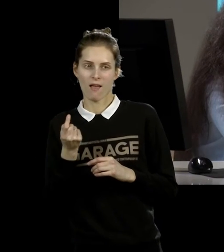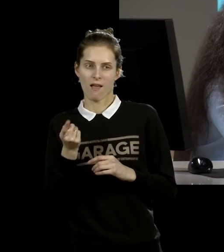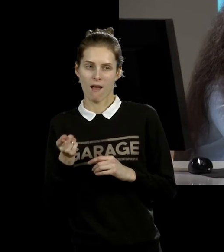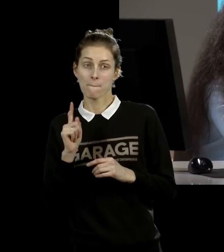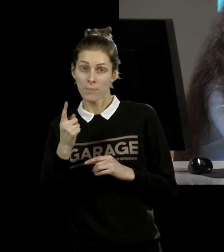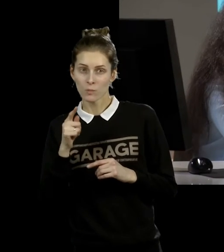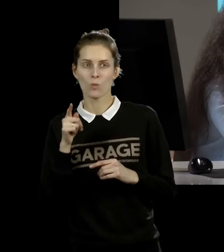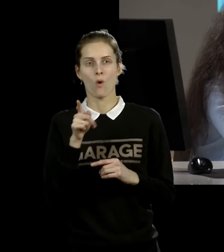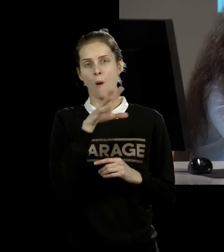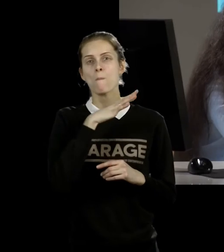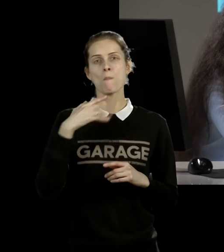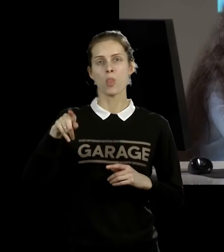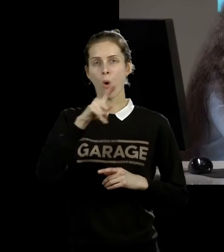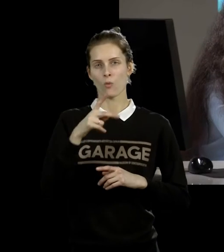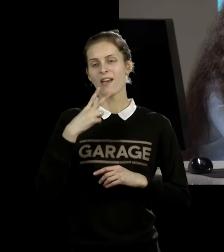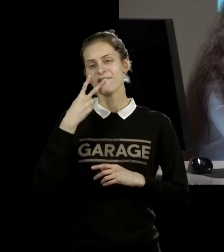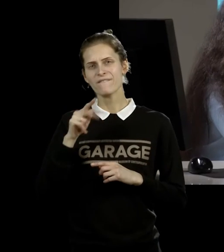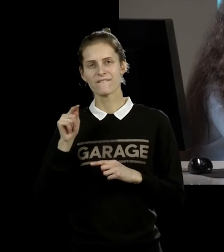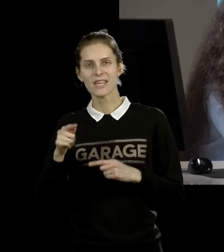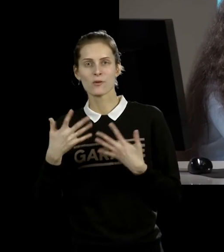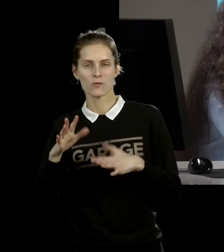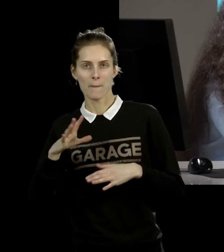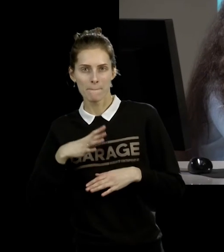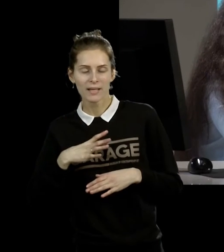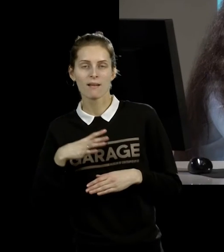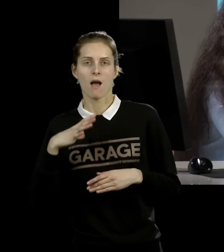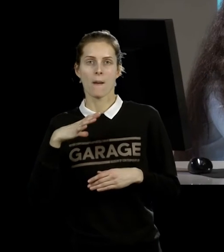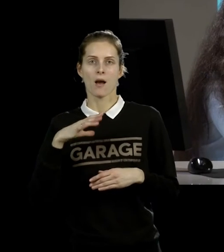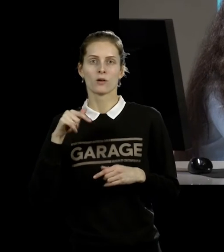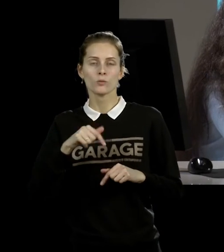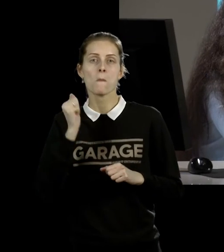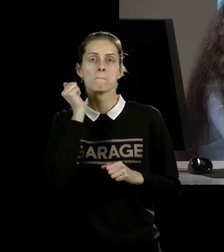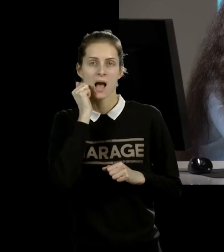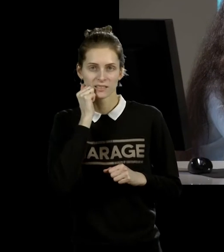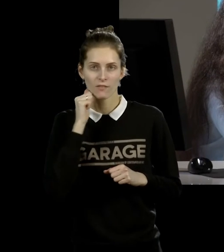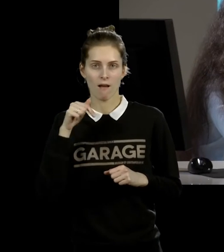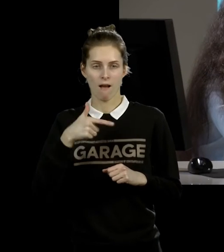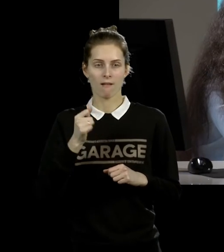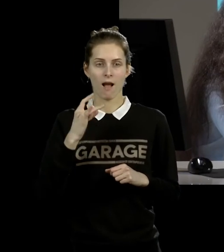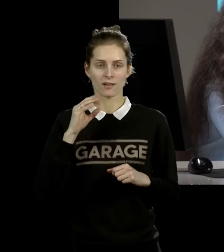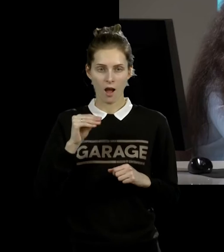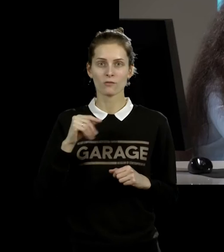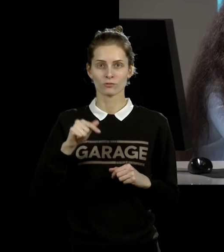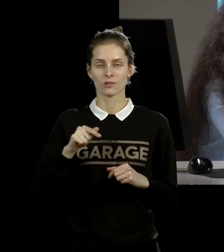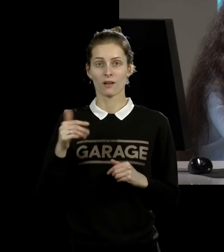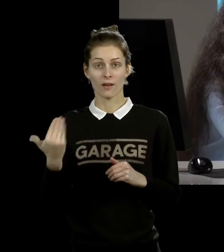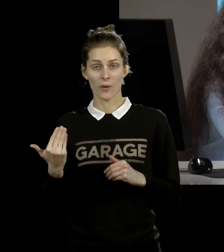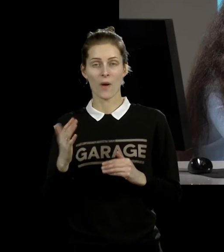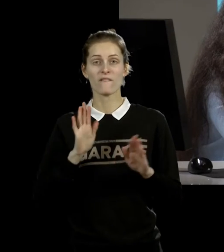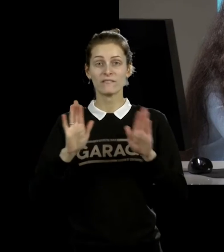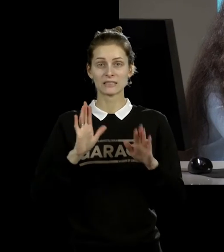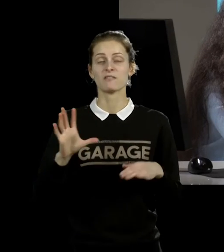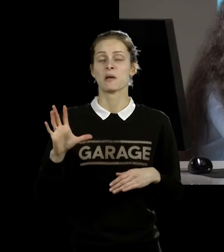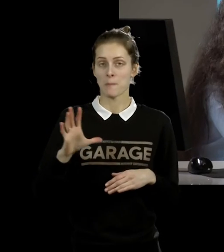что многие воспользовались возможностью посмотреть ее московскую выставку в гараже. Это одно было из главных